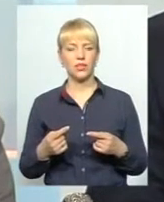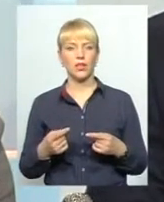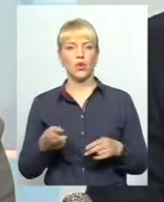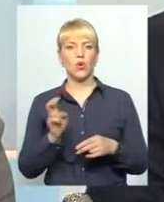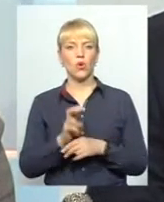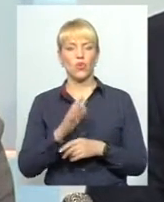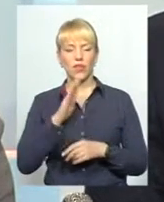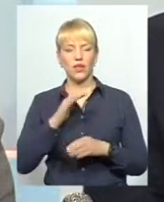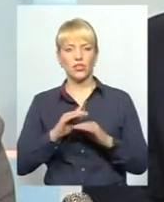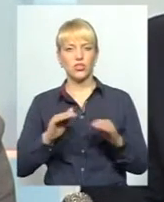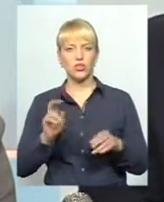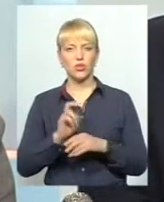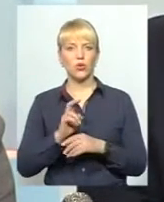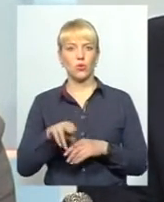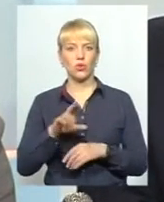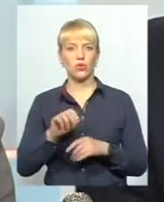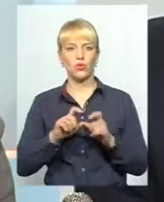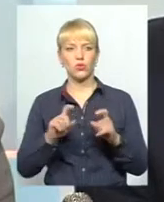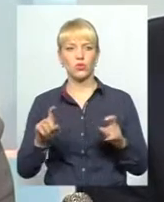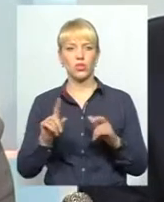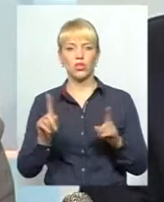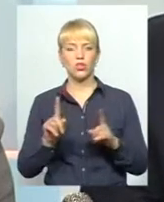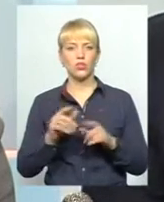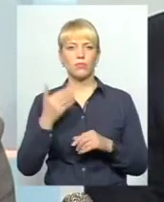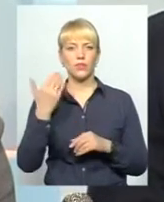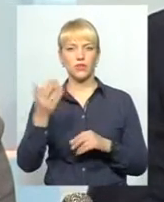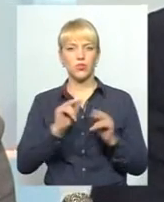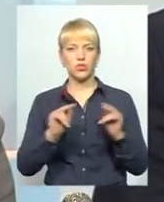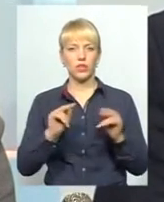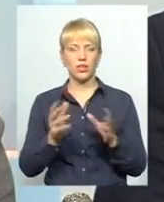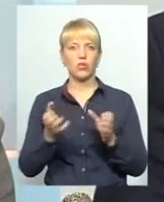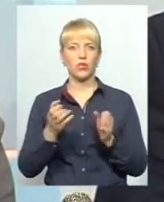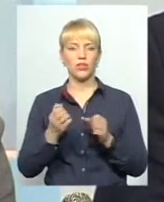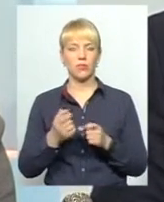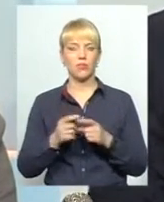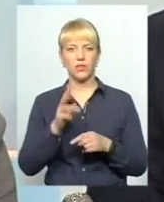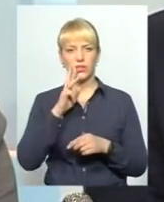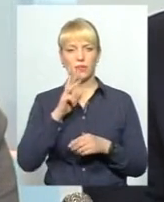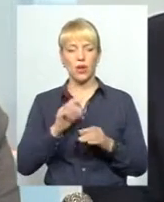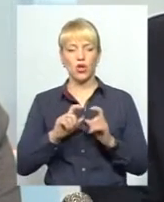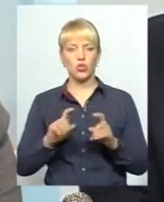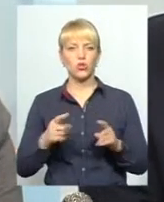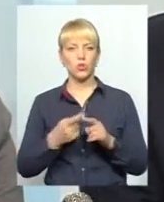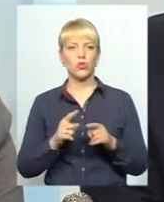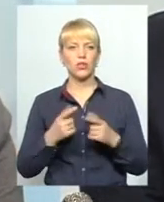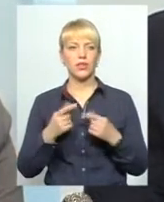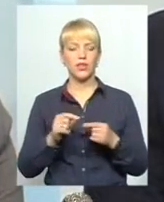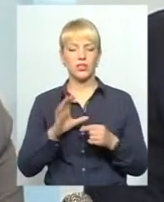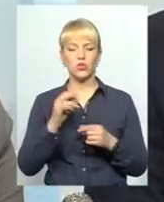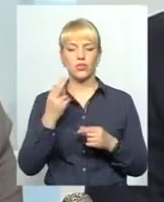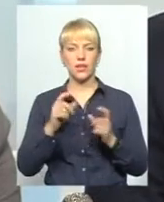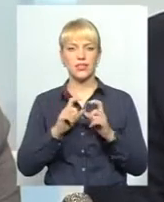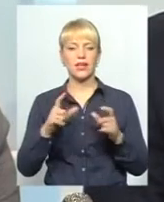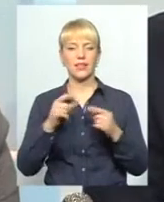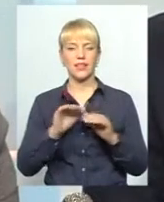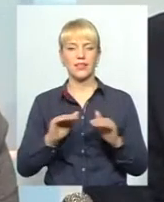школи не заради того, щоб вчителі отримували зарплату. Школа – це не соціальний захват, де дітей годують. Школа – це